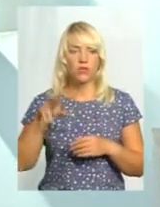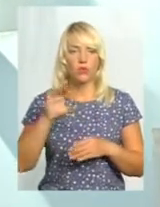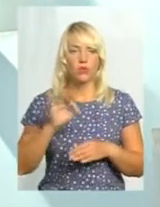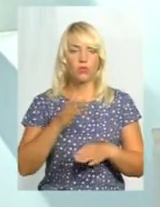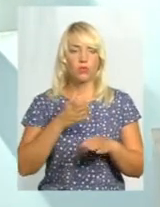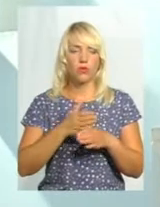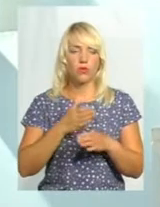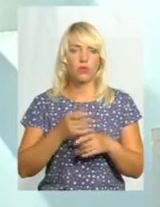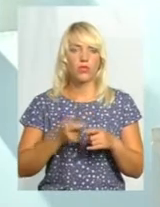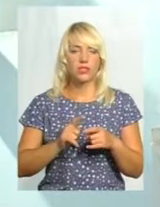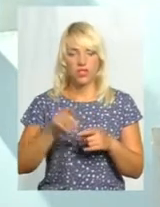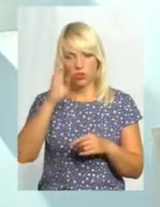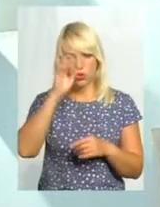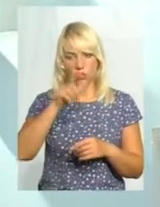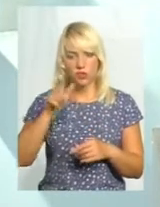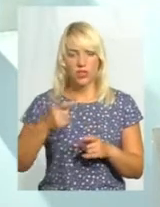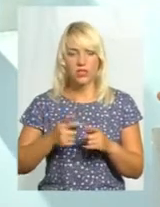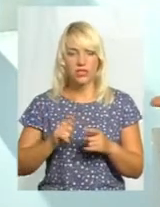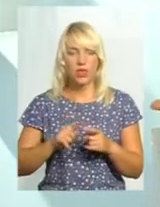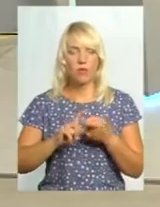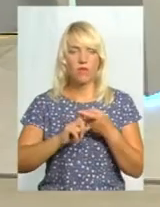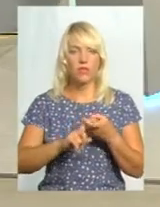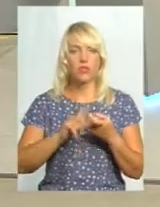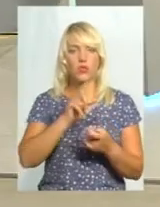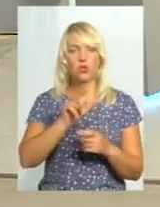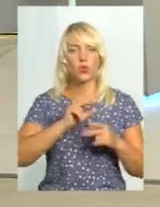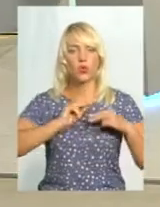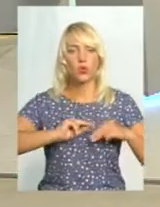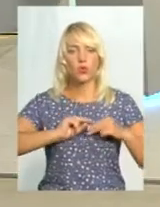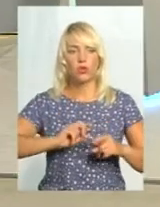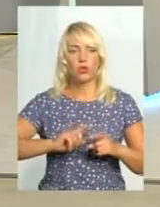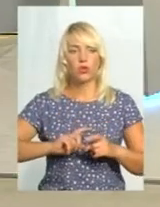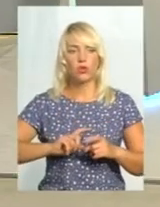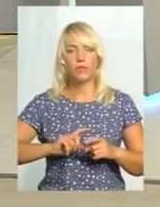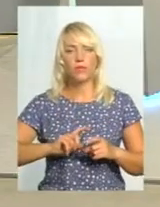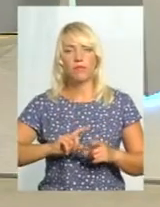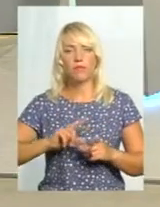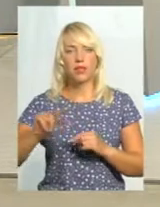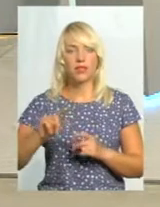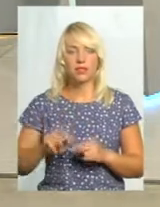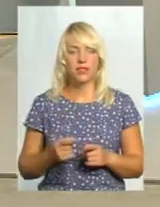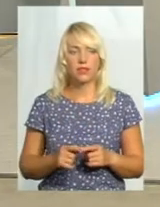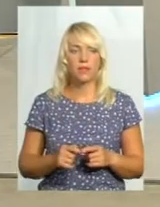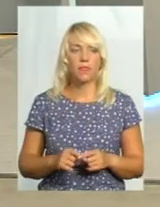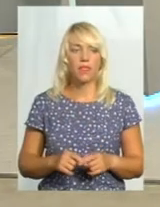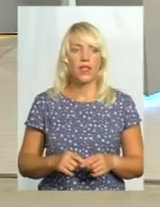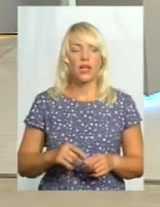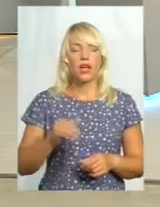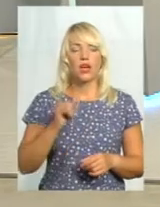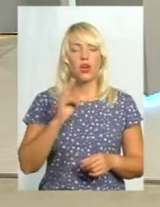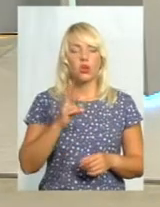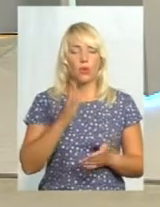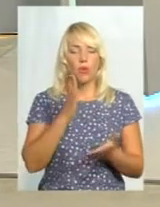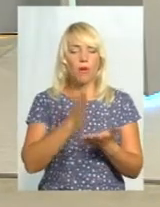І це трудова міграція, пов'язана з трудовою міграцією. У зоні ризику криві безробітніх і чоловіків хто ще перебуває?